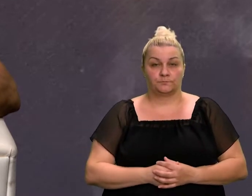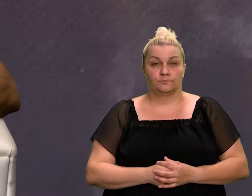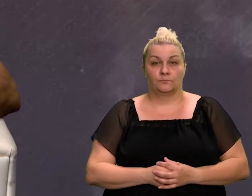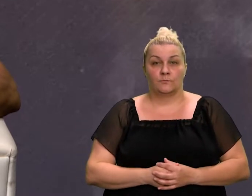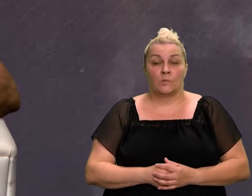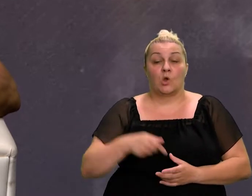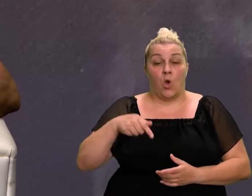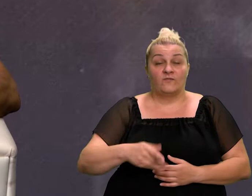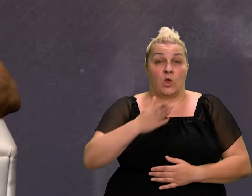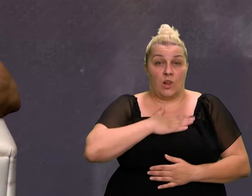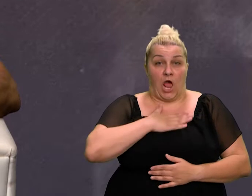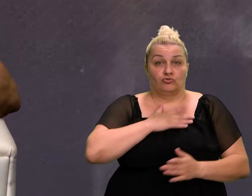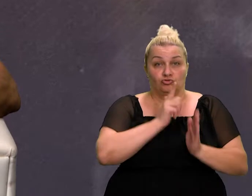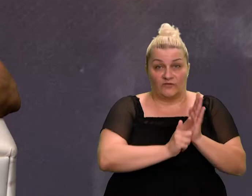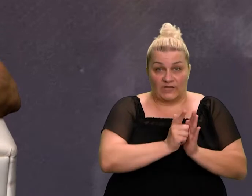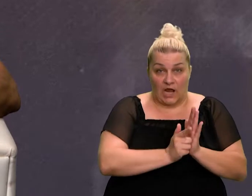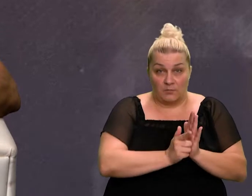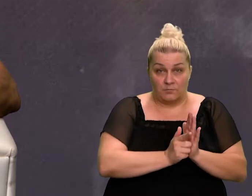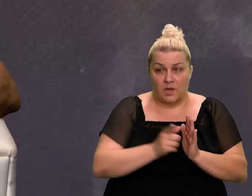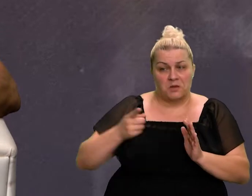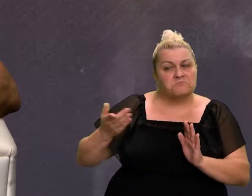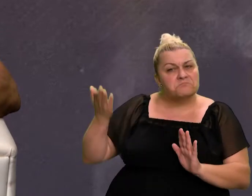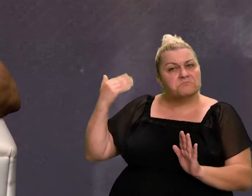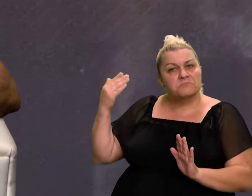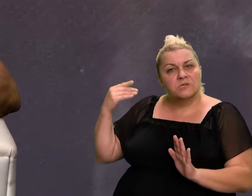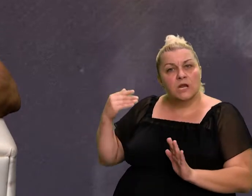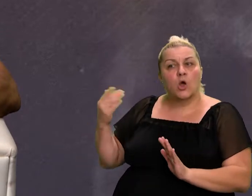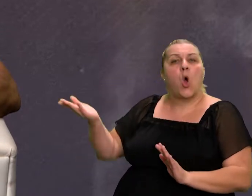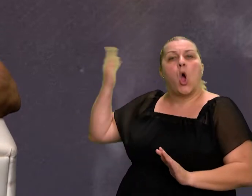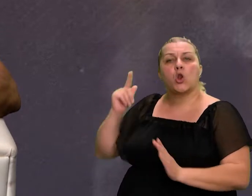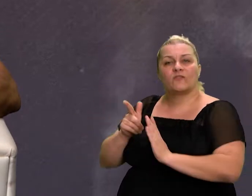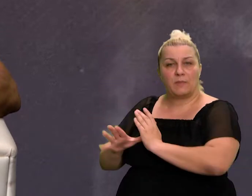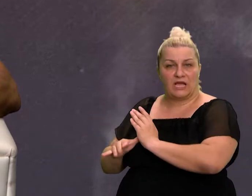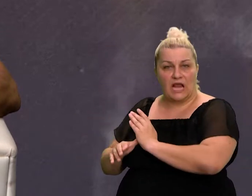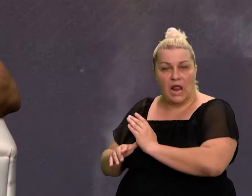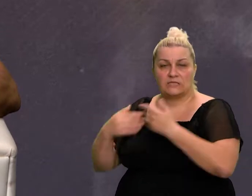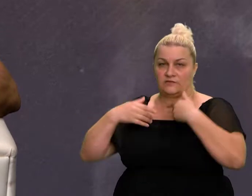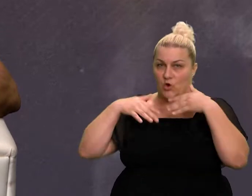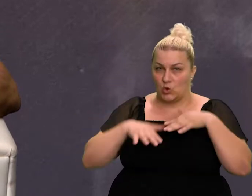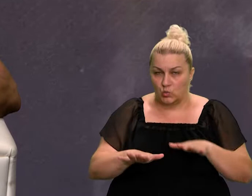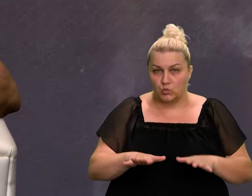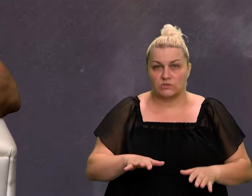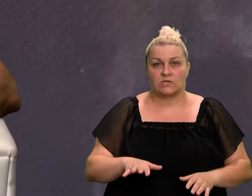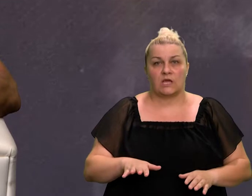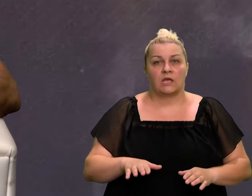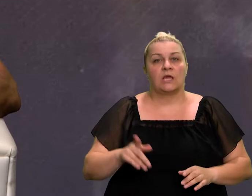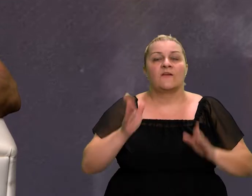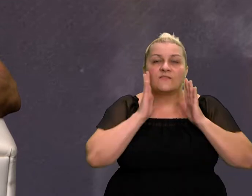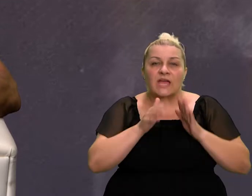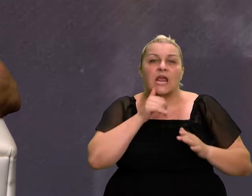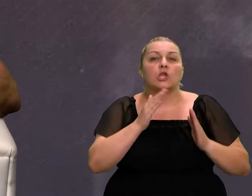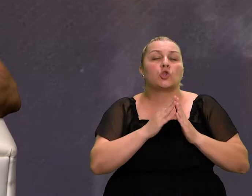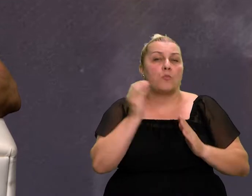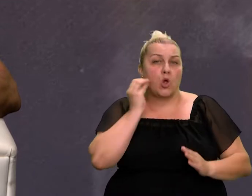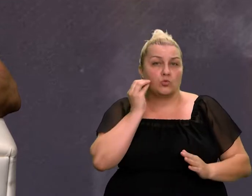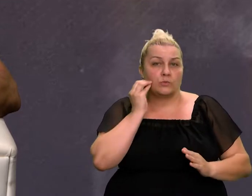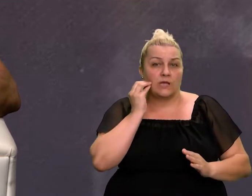Ovako ide. Ovo je naše vrijeme. Oni prije nas tkali su u onom vremenu. Svoje ljudstvo, nitrine vjere i